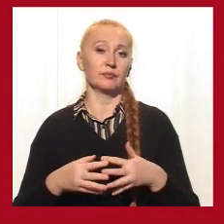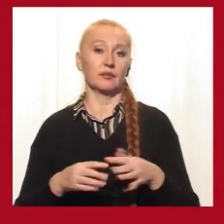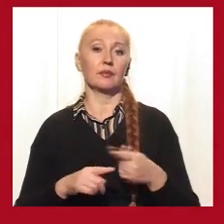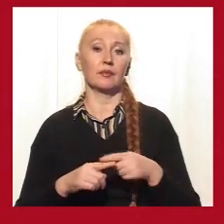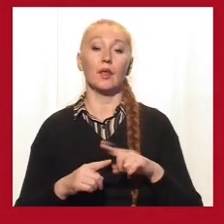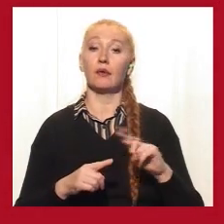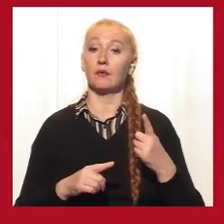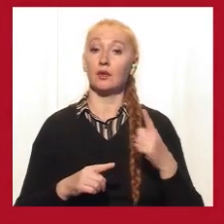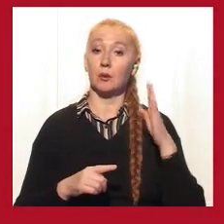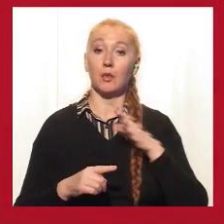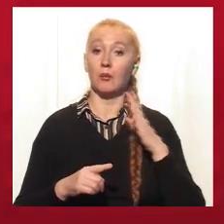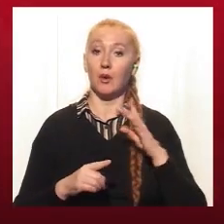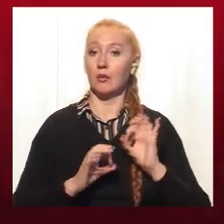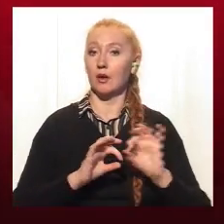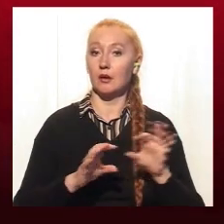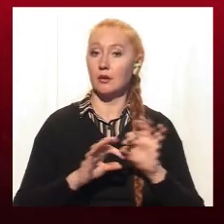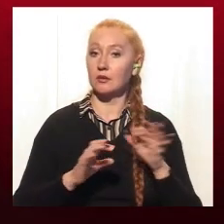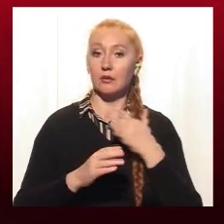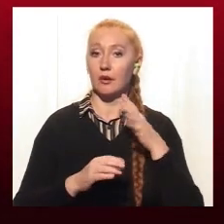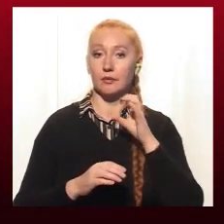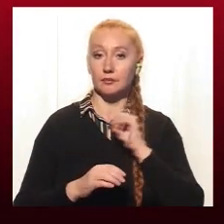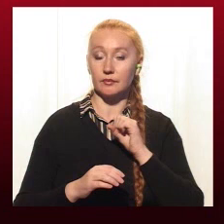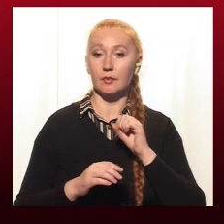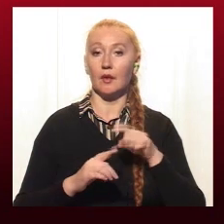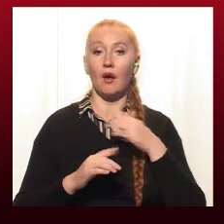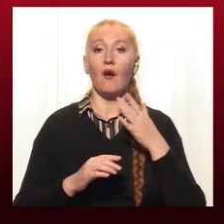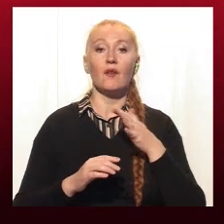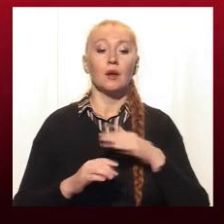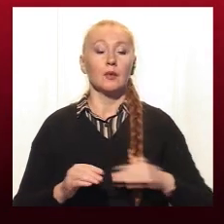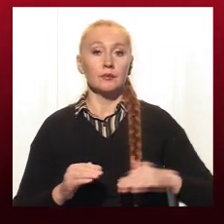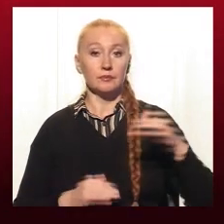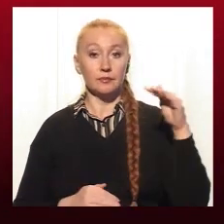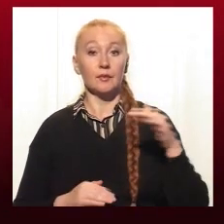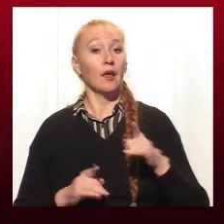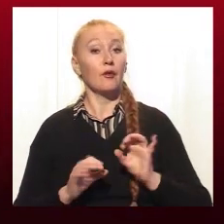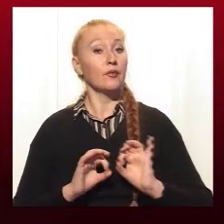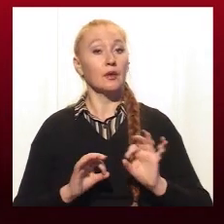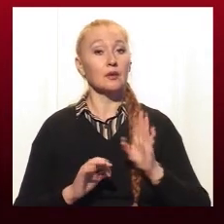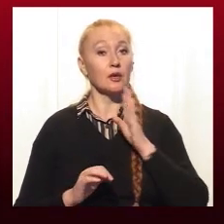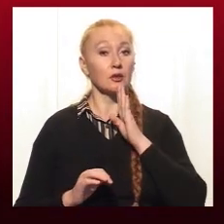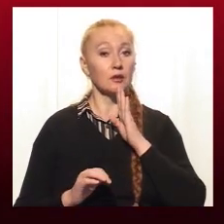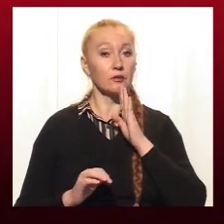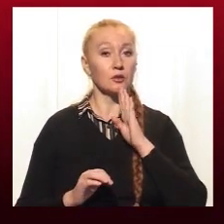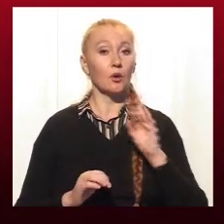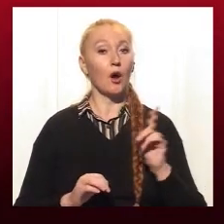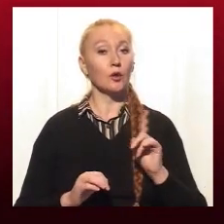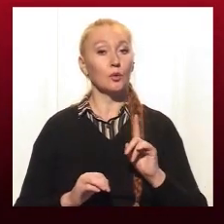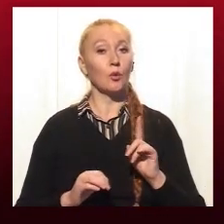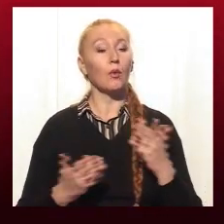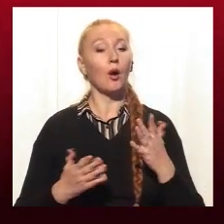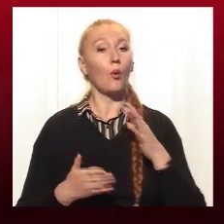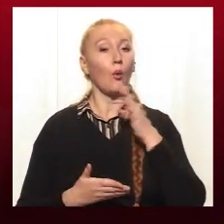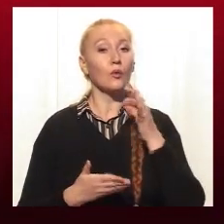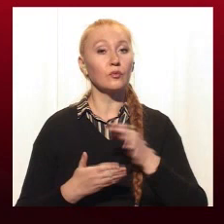Спочатку родители не доносять нужну інформацію в процесі взрослення. Не розповідаю девочкам о том, яка